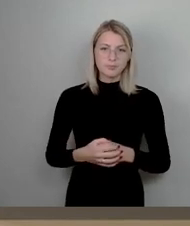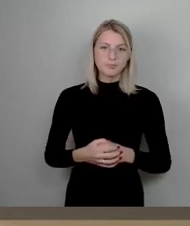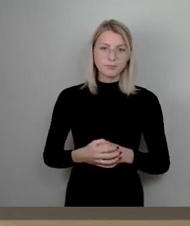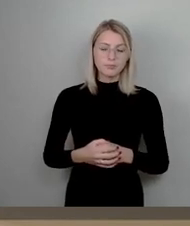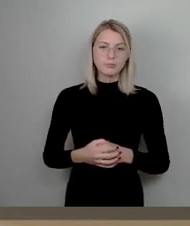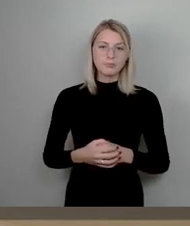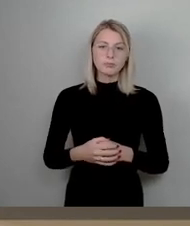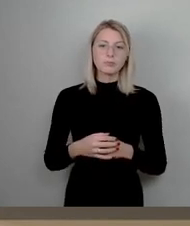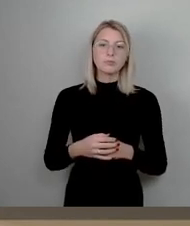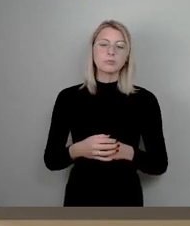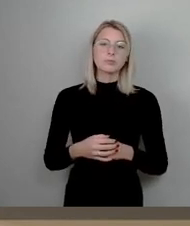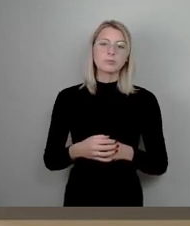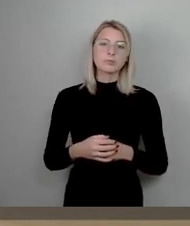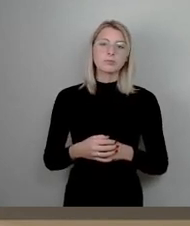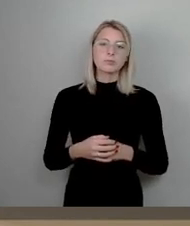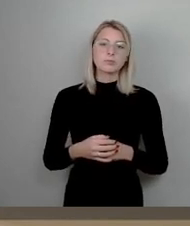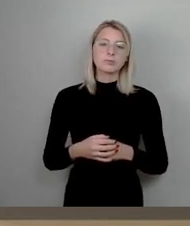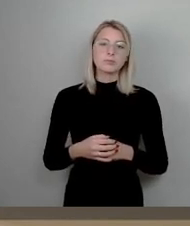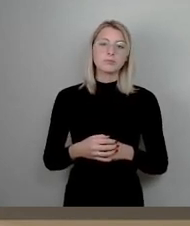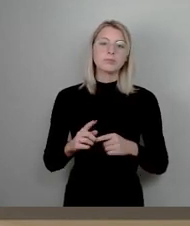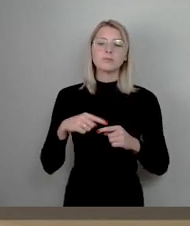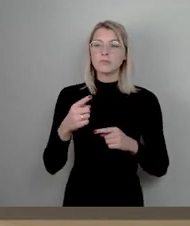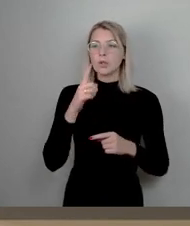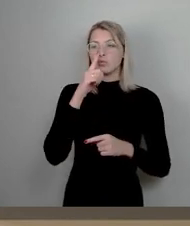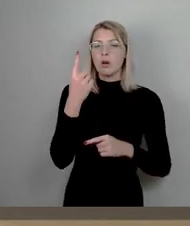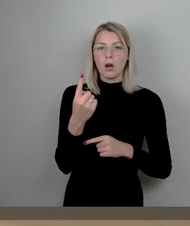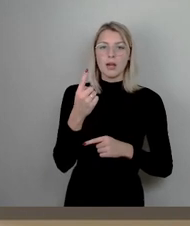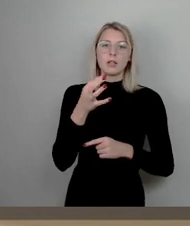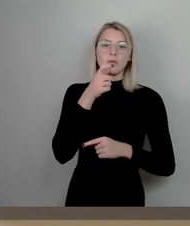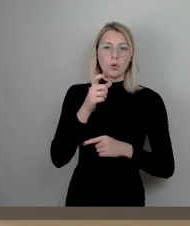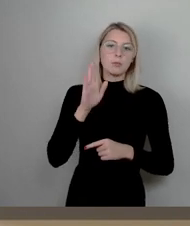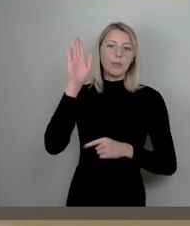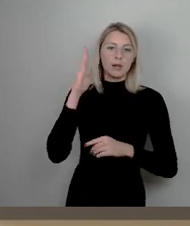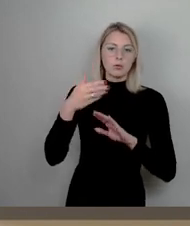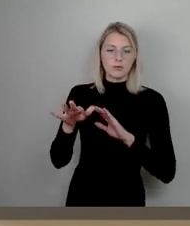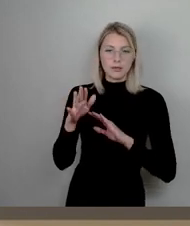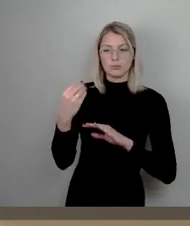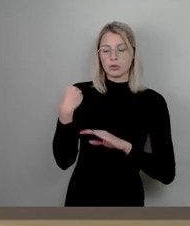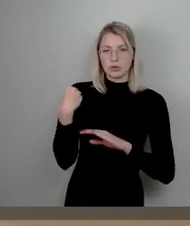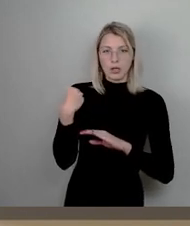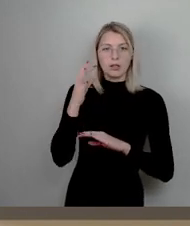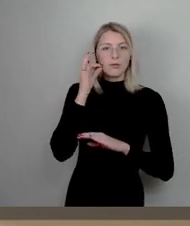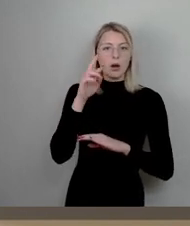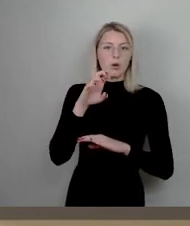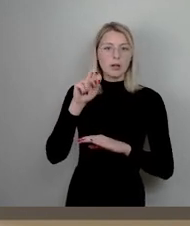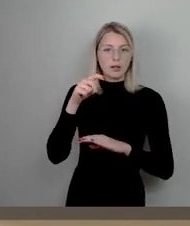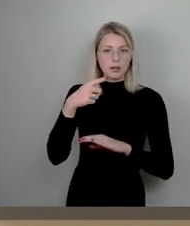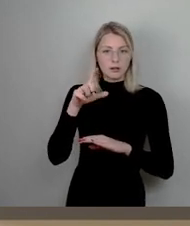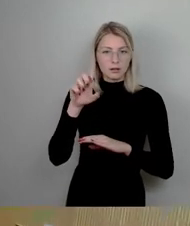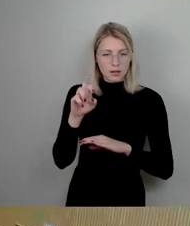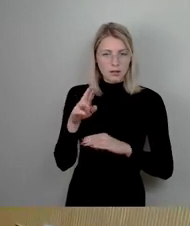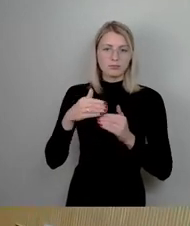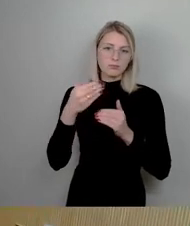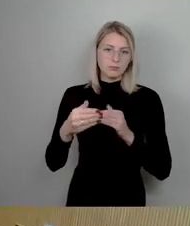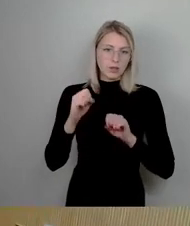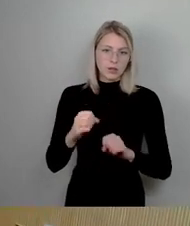ich lediglich eine Wortmeldung vorher signalisiert bekommen. Frau Ringler, Sie werden danach an der Reihe. Bitte schön, Frau